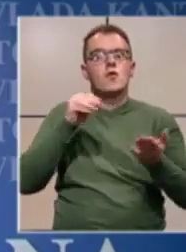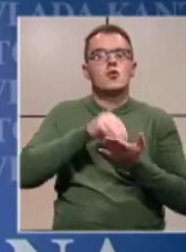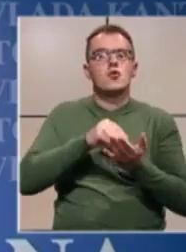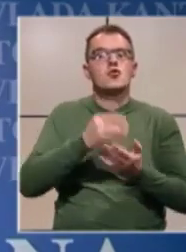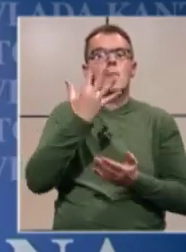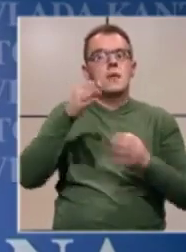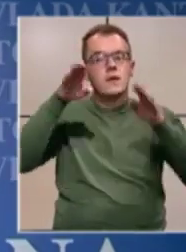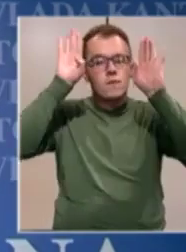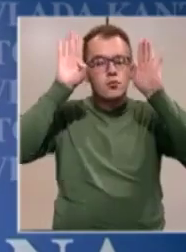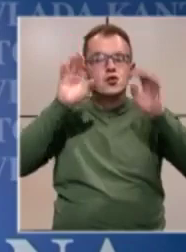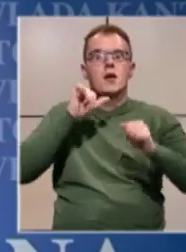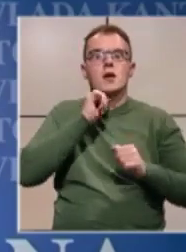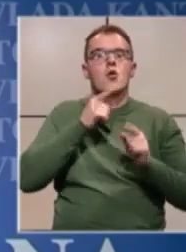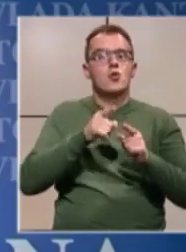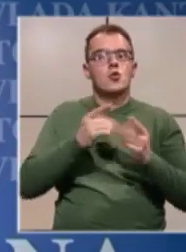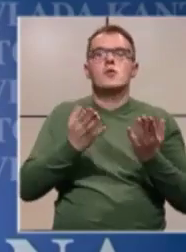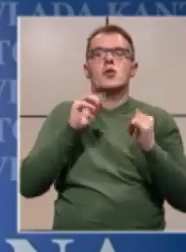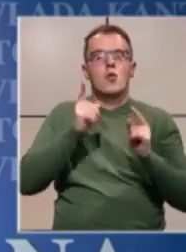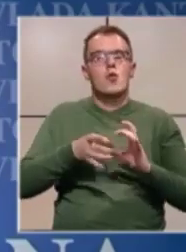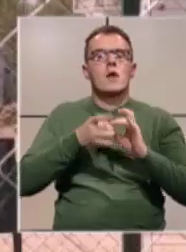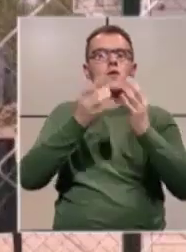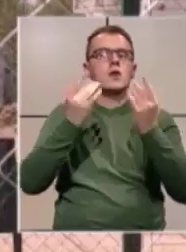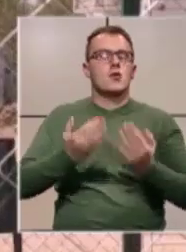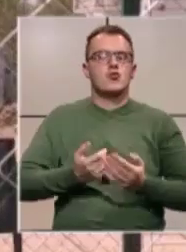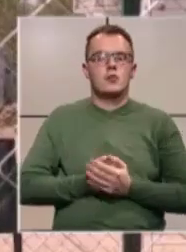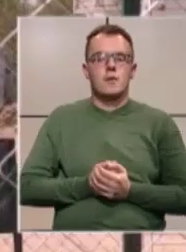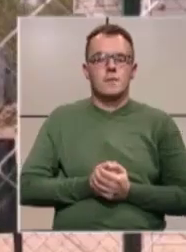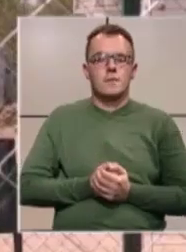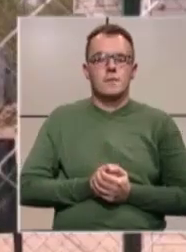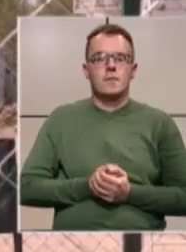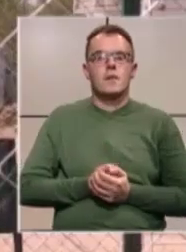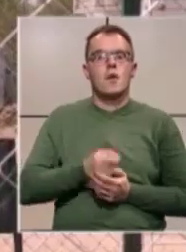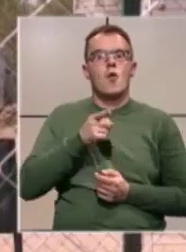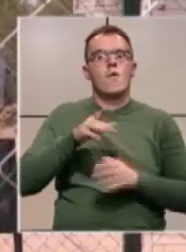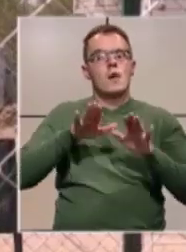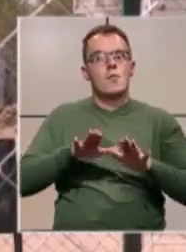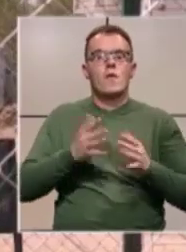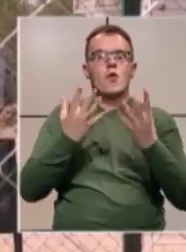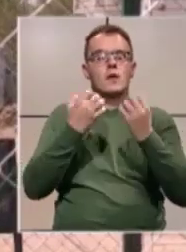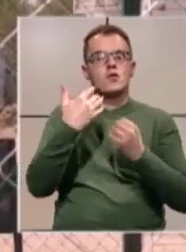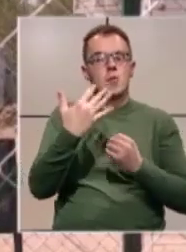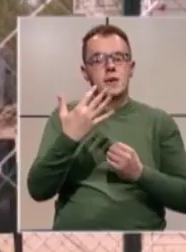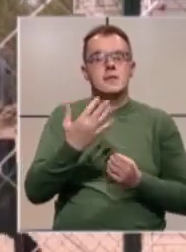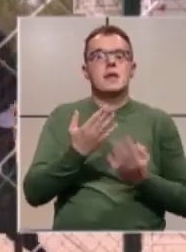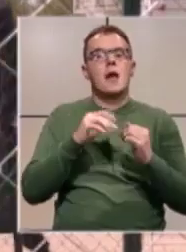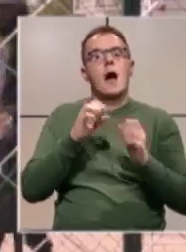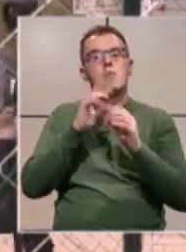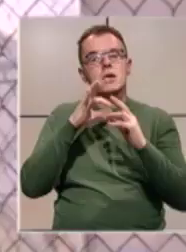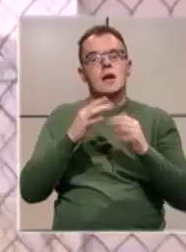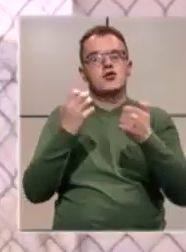pet učijaka i o tome će neko morati voditi računa. U Lipi trenutno borevi 950, a u Biri 650